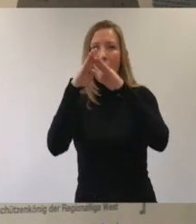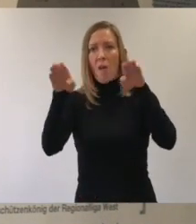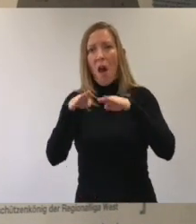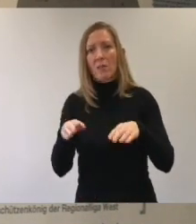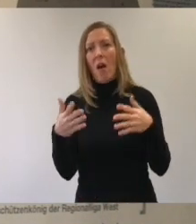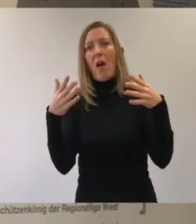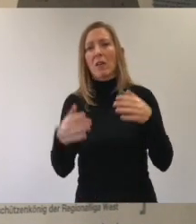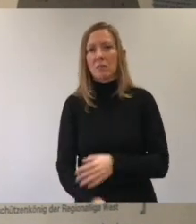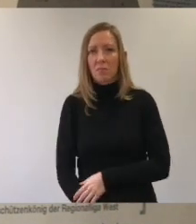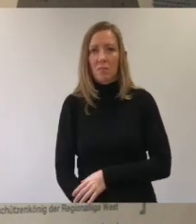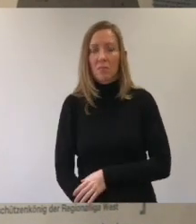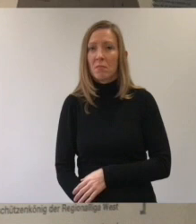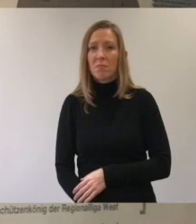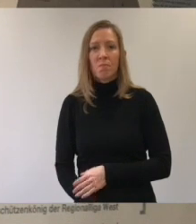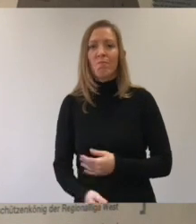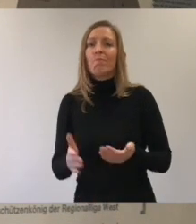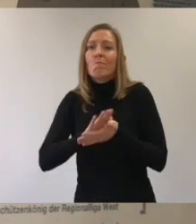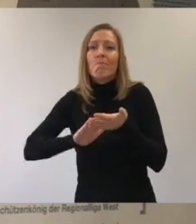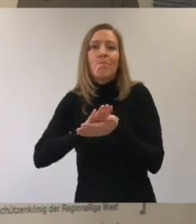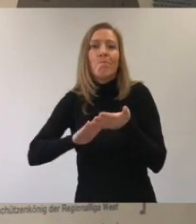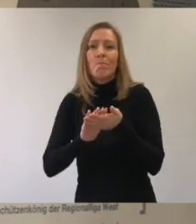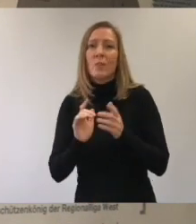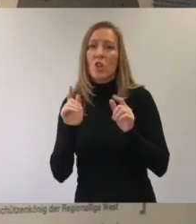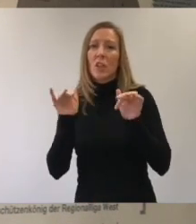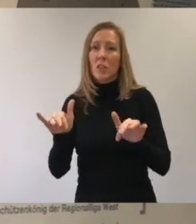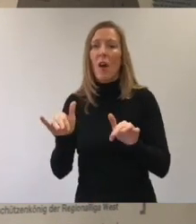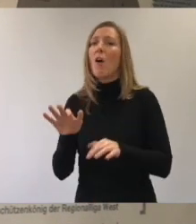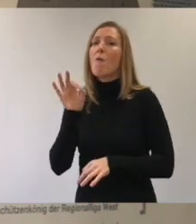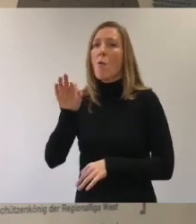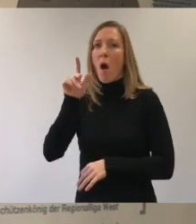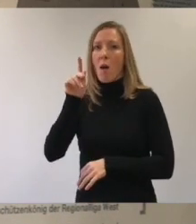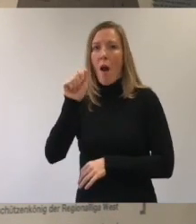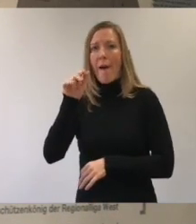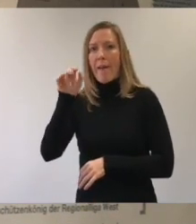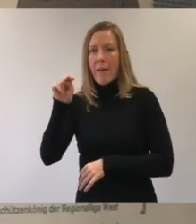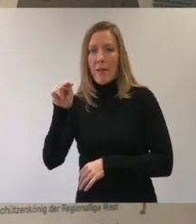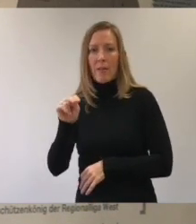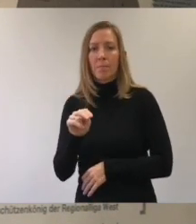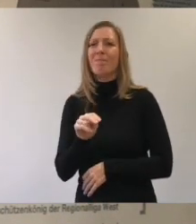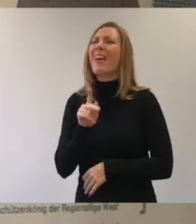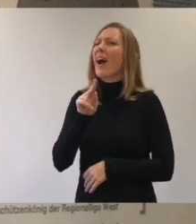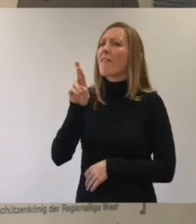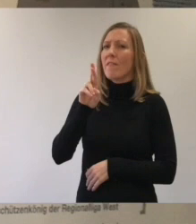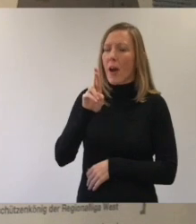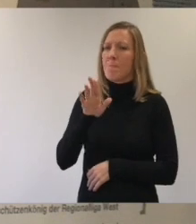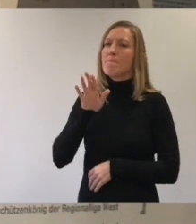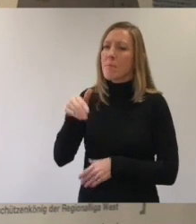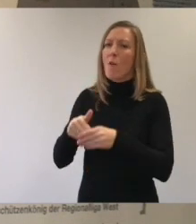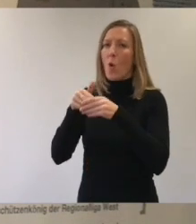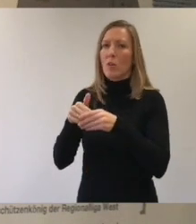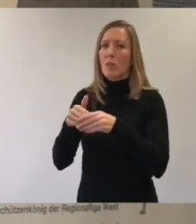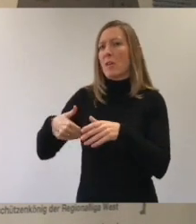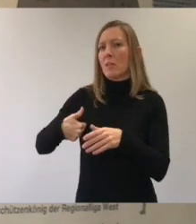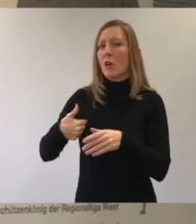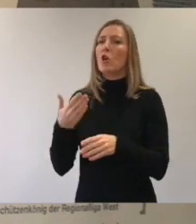ein paar Tage bis Weihnachten. Und ich habe nicht mal ein Geschenk für Karin. Karin ist Ingos Freundin. Die beiden sind schon drei